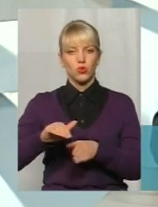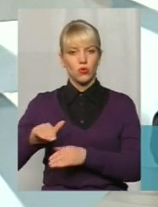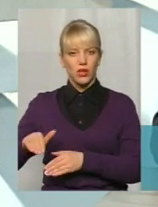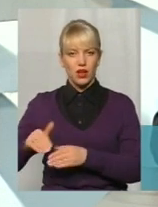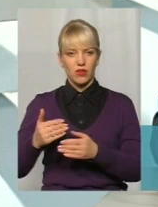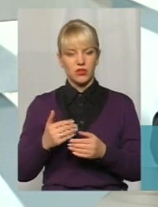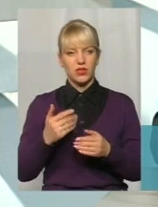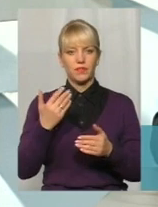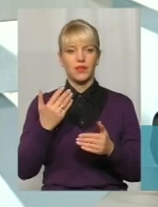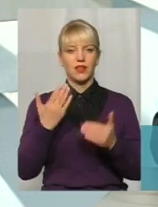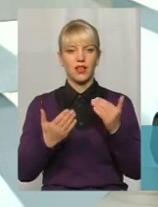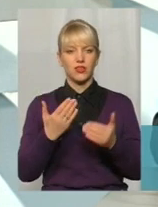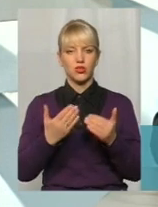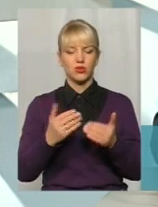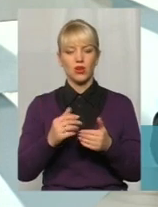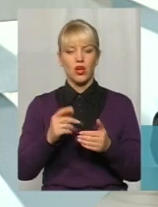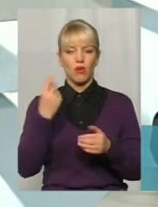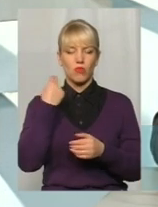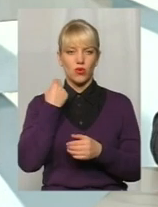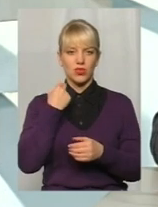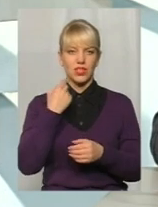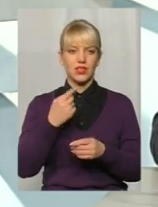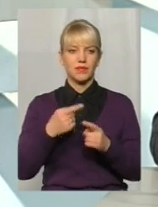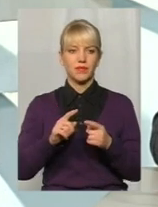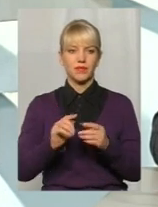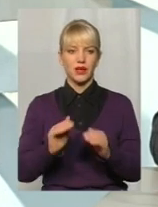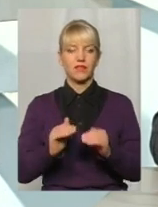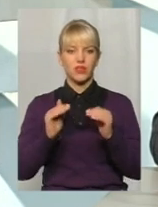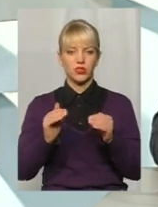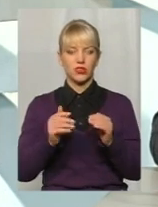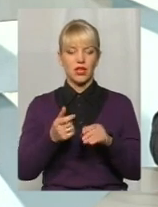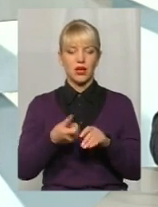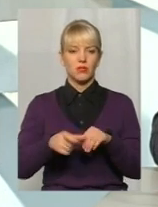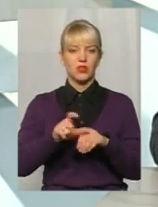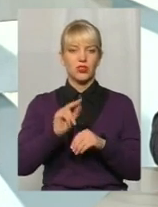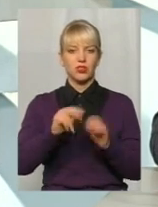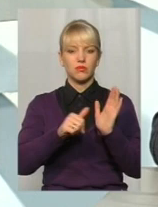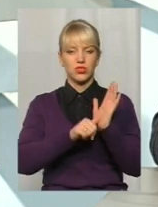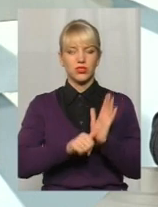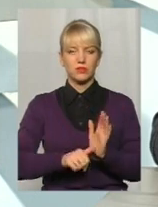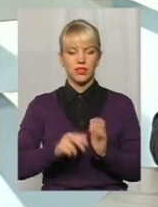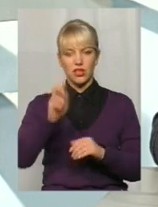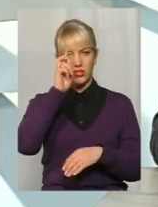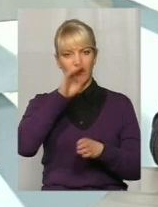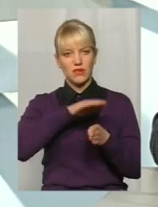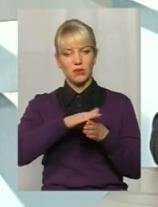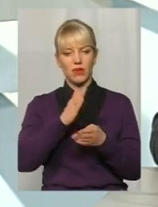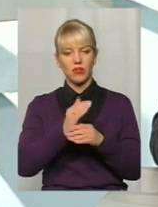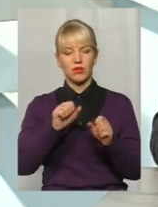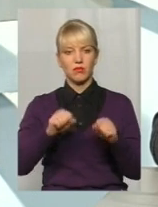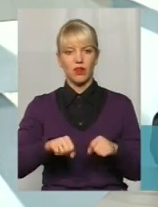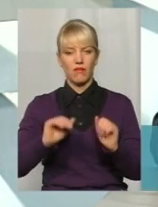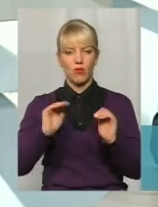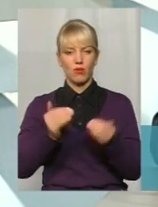у разі, коли боржників заборгованість перевищує 6 місяців, державні виконавці мають право обмежити